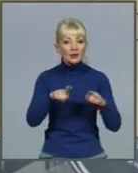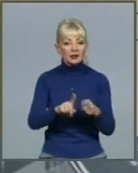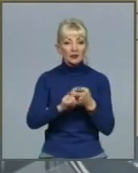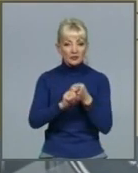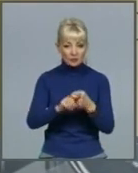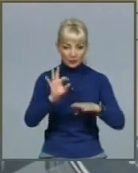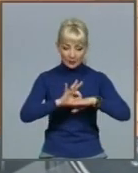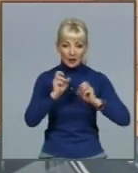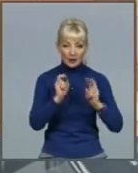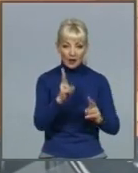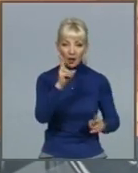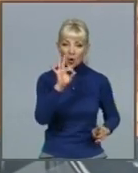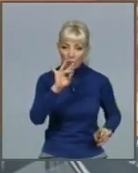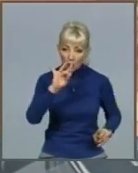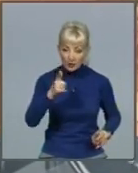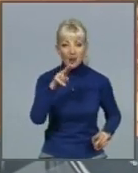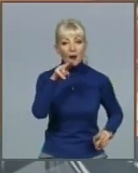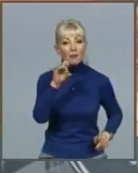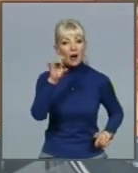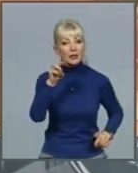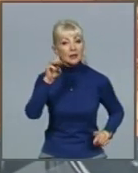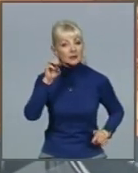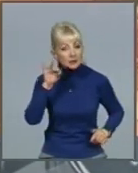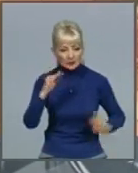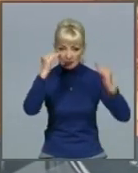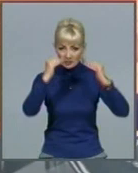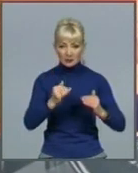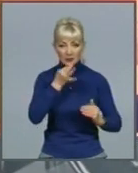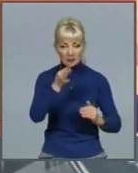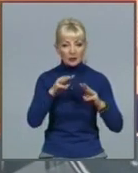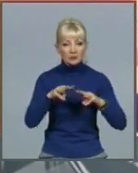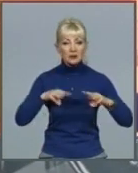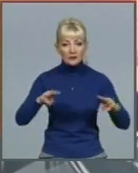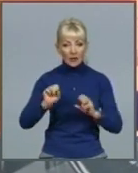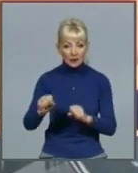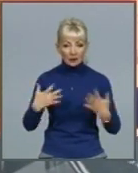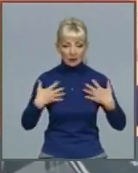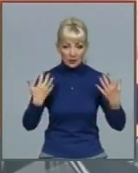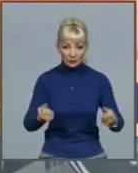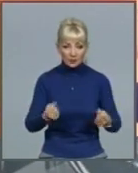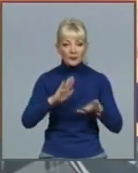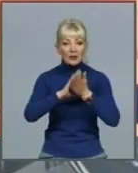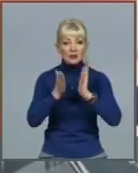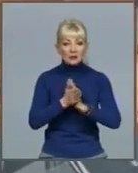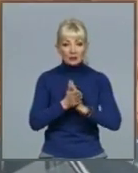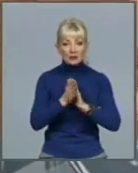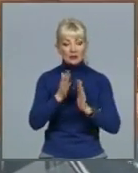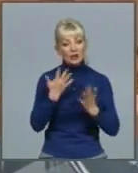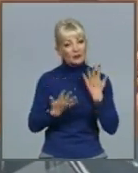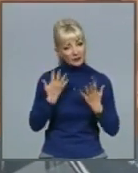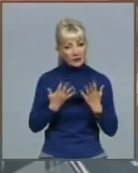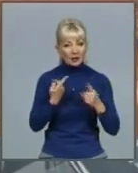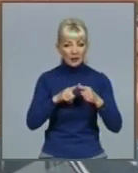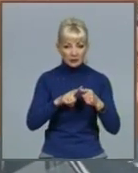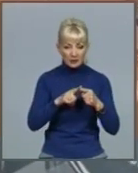кір, паротит, правець, суттєво знизилась, повідомили у Міністерстві охорони здоров'я. Ситуація, скоріш за все, визвана пандемією через